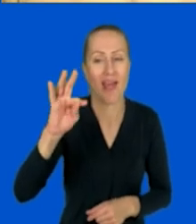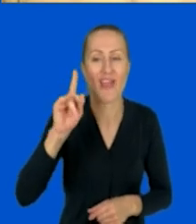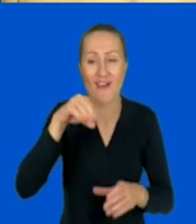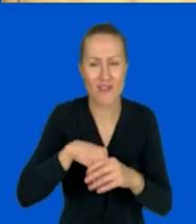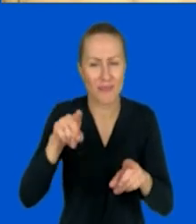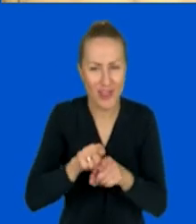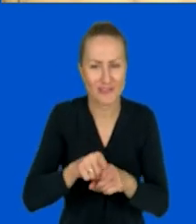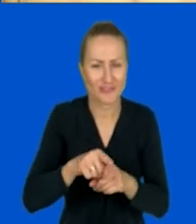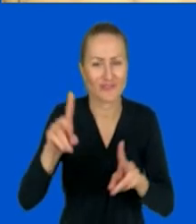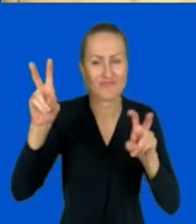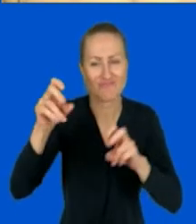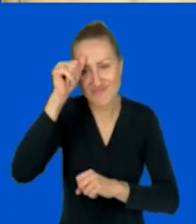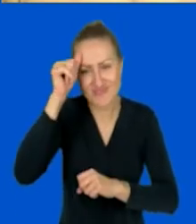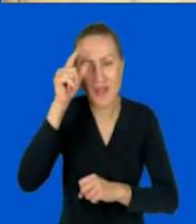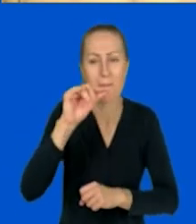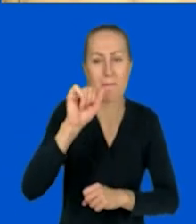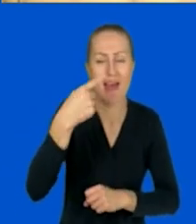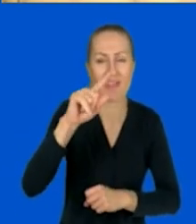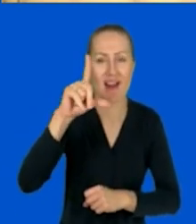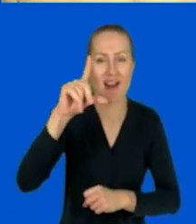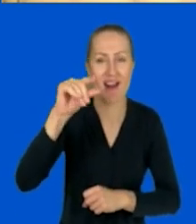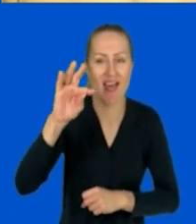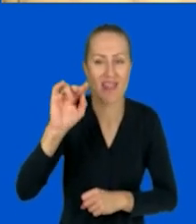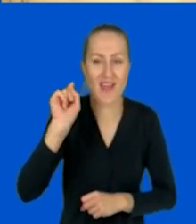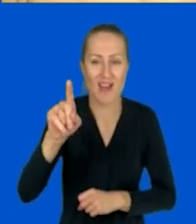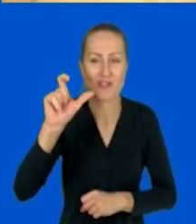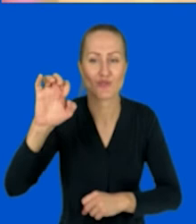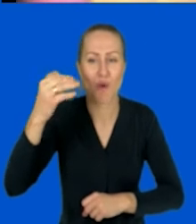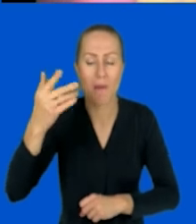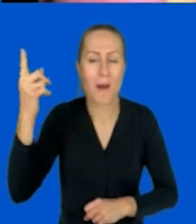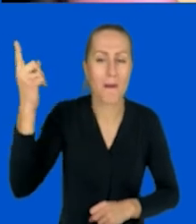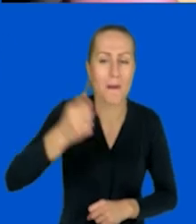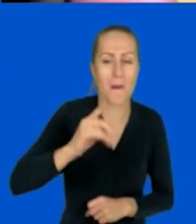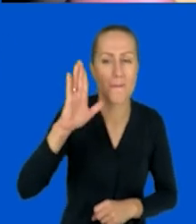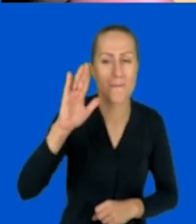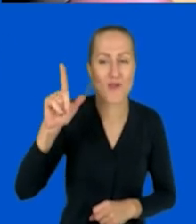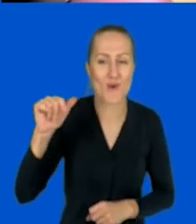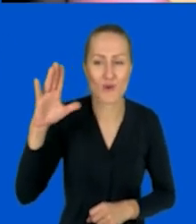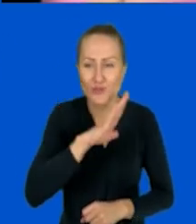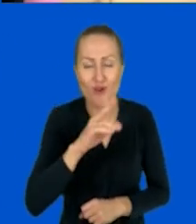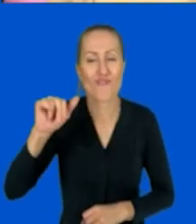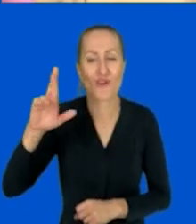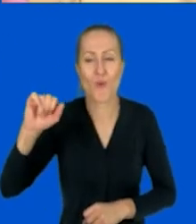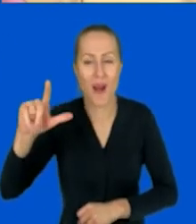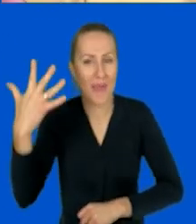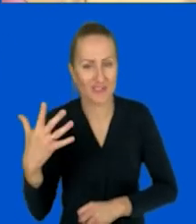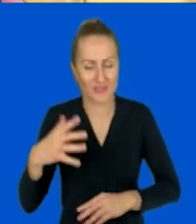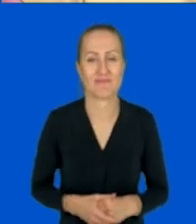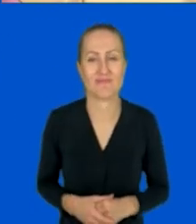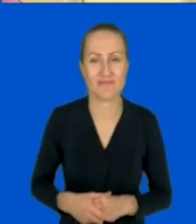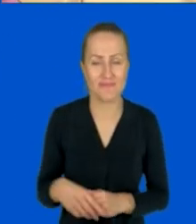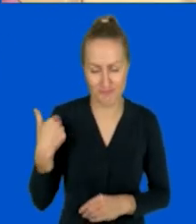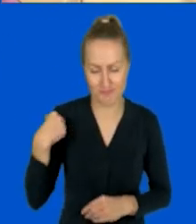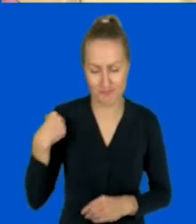sensowny tytuł padlet.com ukośnik bilusz virtual5 wpisuję Wam tutaj